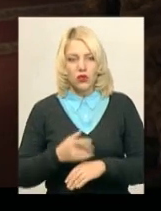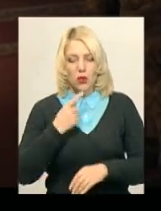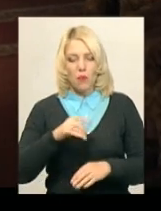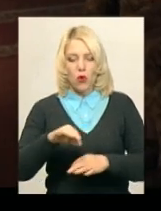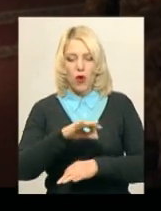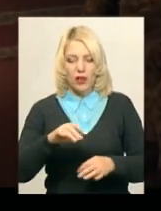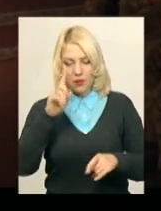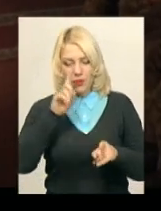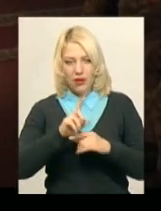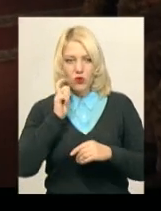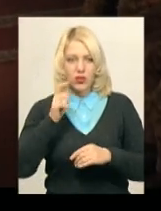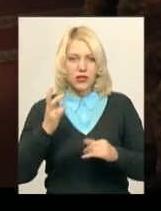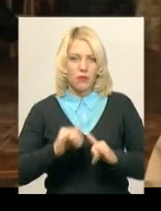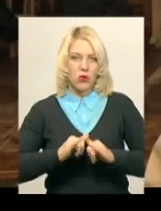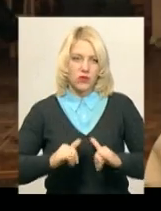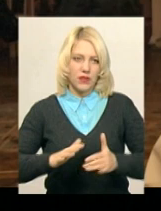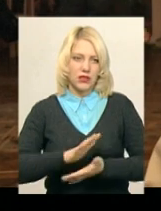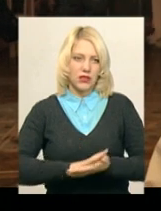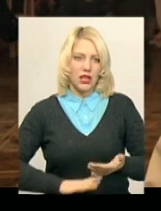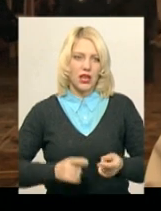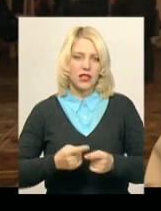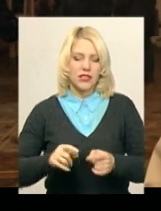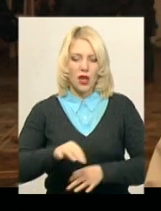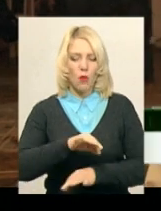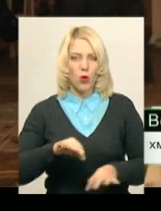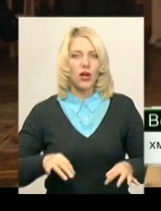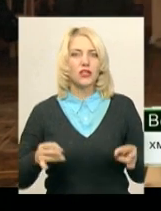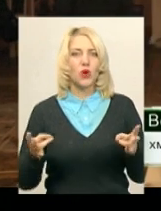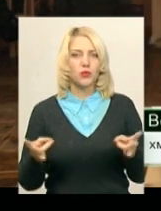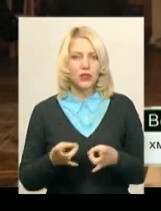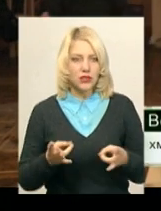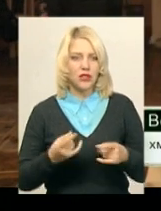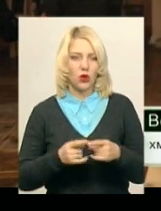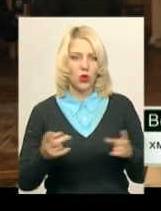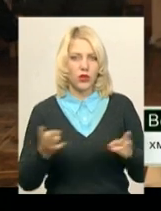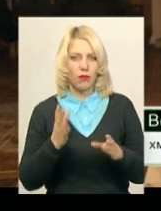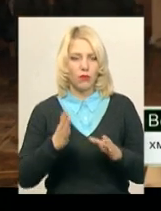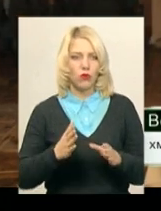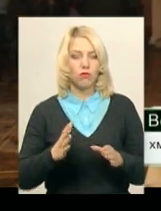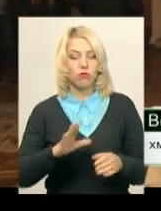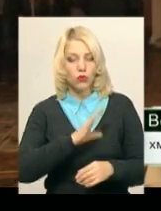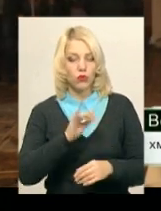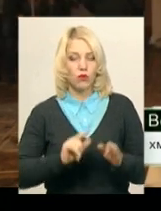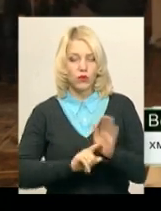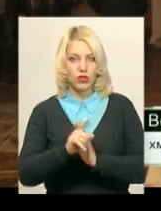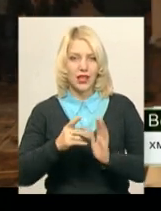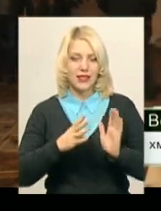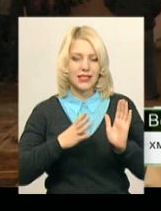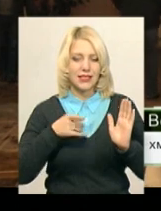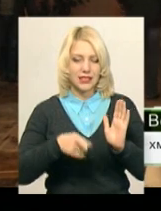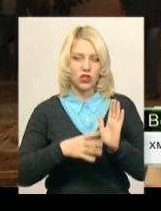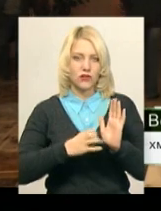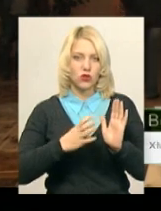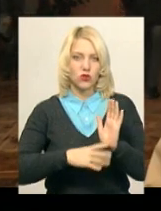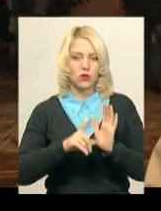«Браті українці» потрібно розвивати далі. Це проєкт необхідний і його треба було починати з 1991 року і дуже